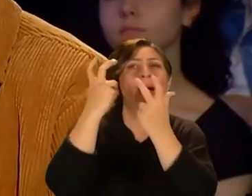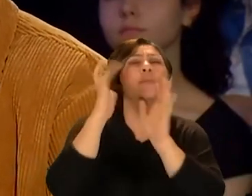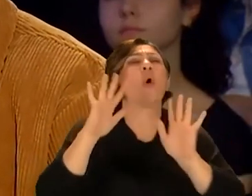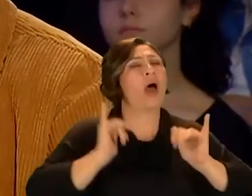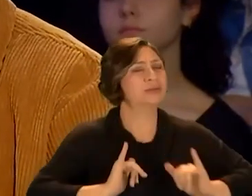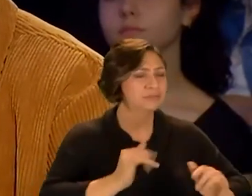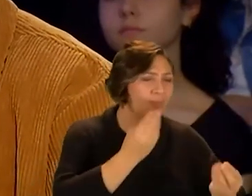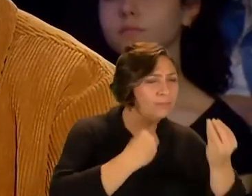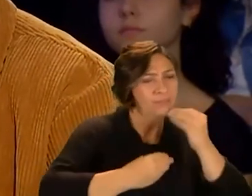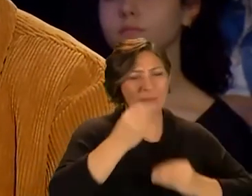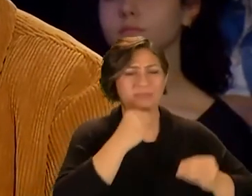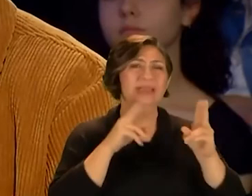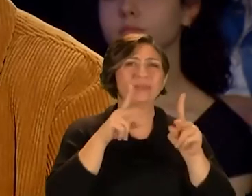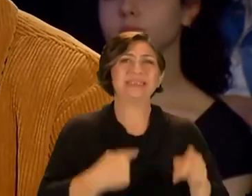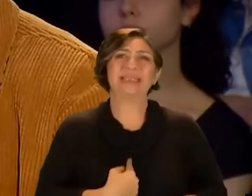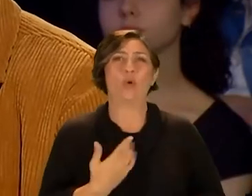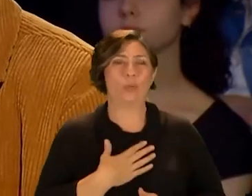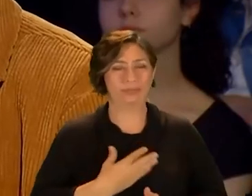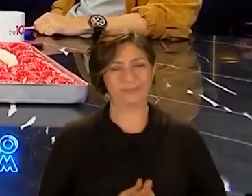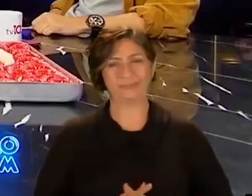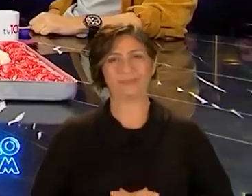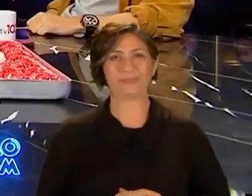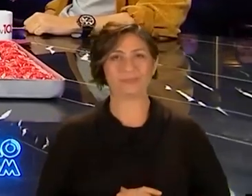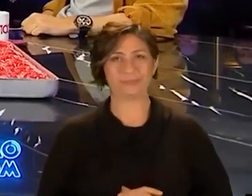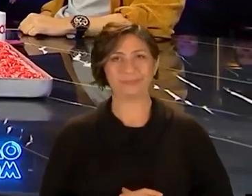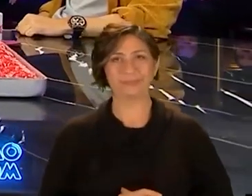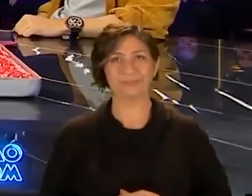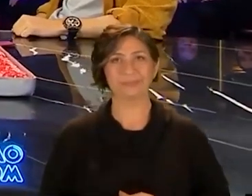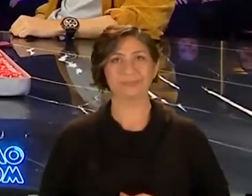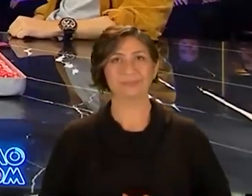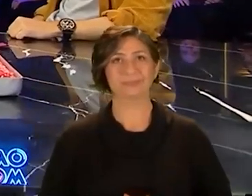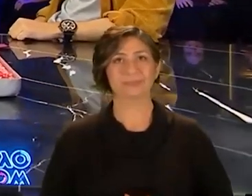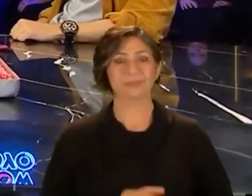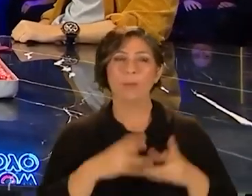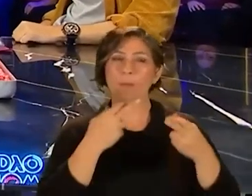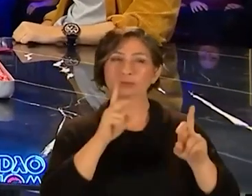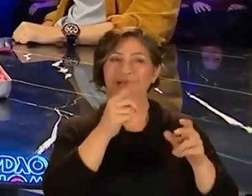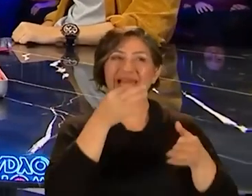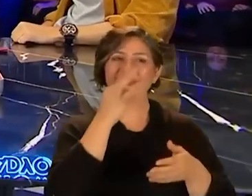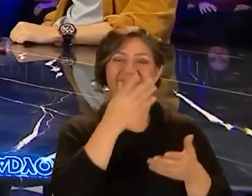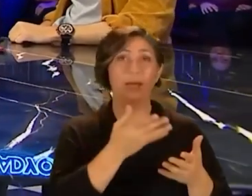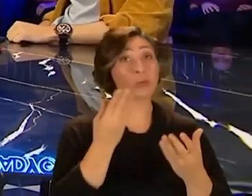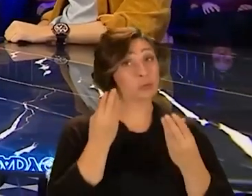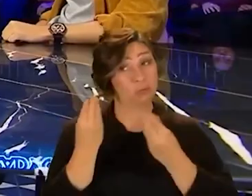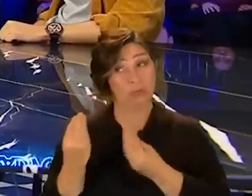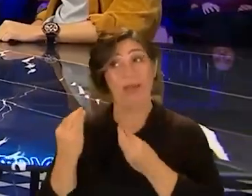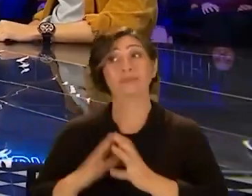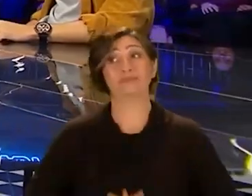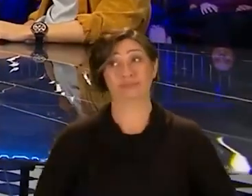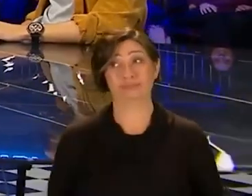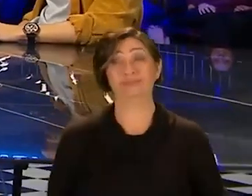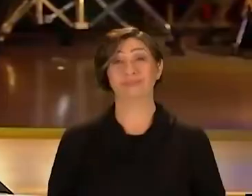bana kimse bakmıyormuş gibi hissediyorum Hmm O daha boş bir kafede Güzel